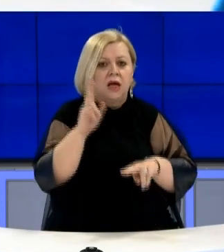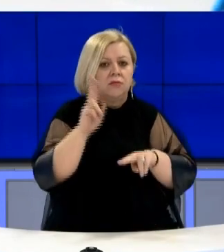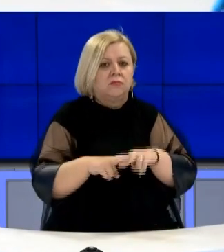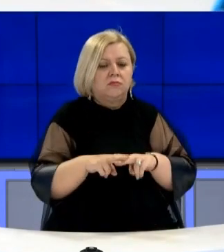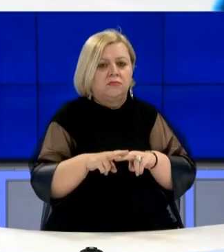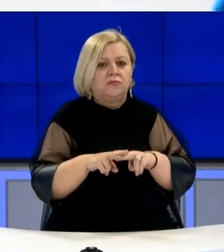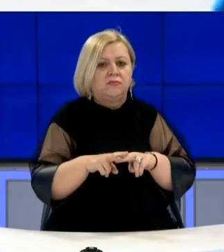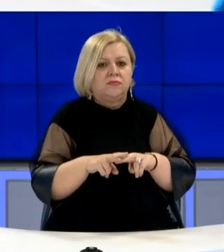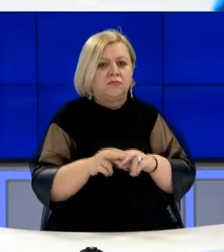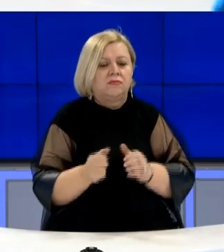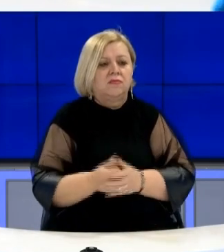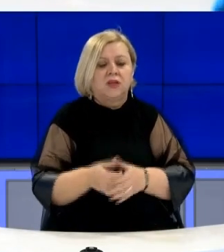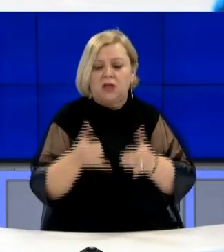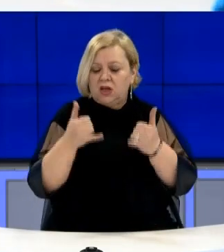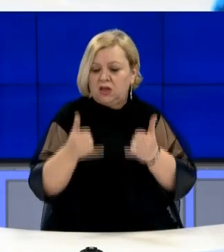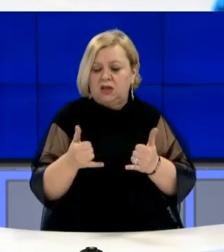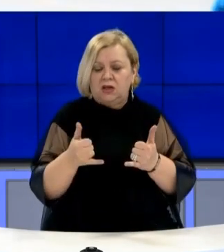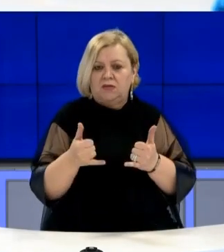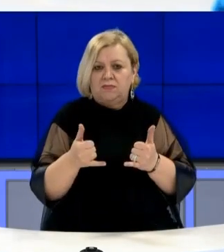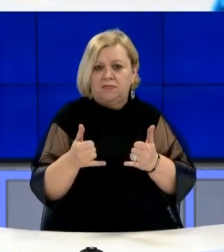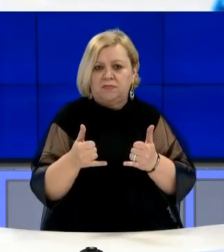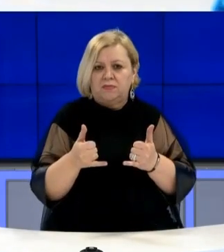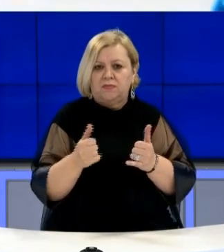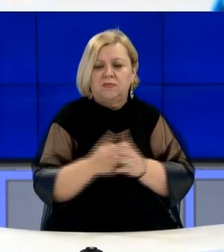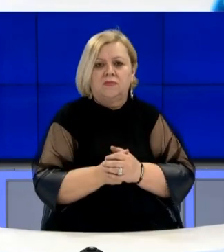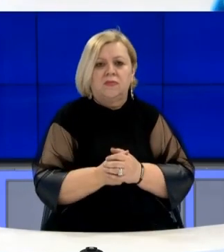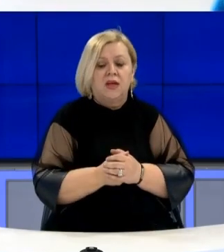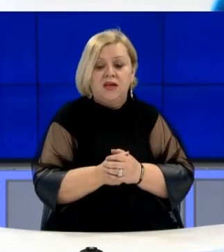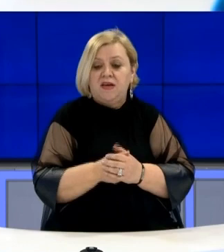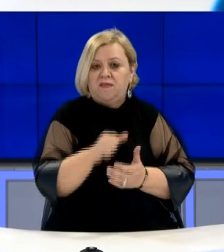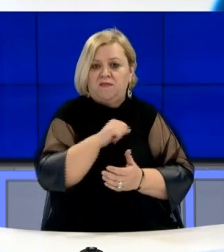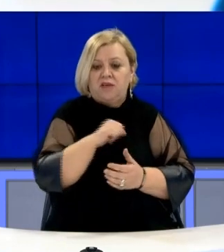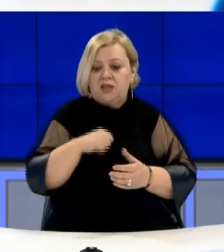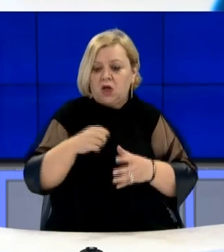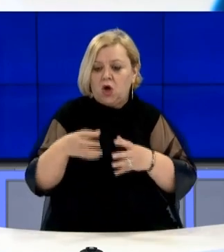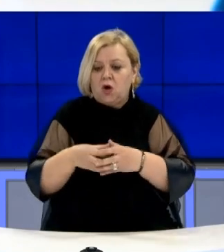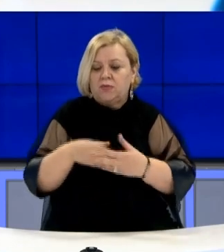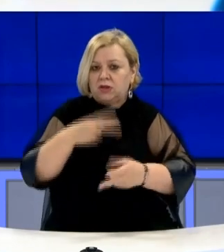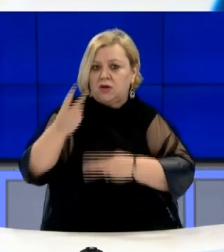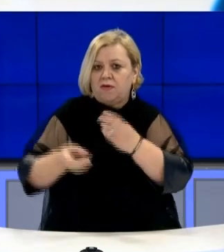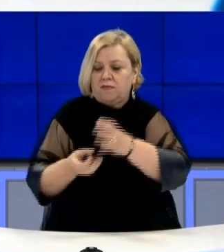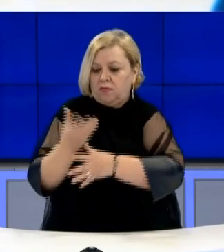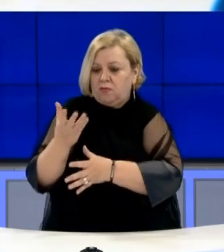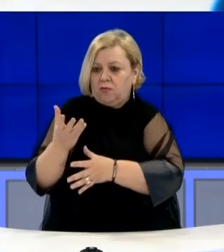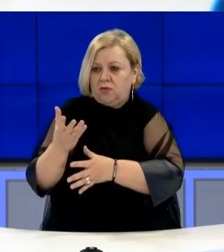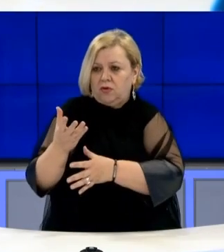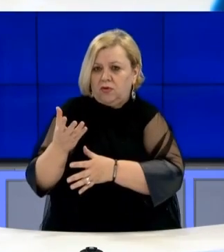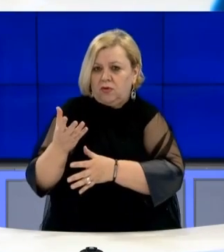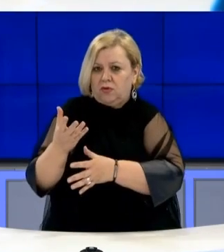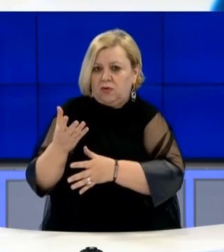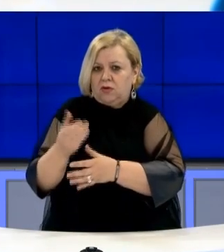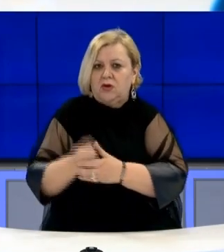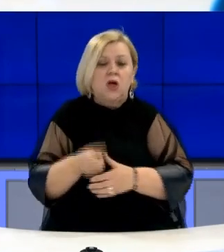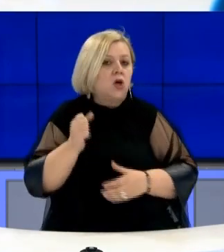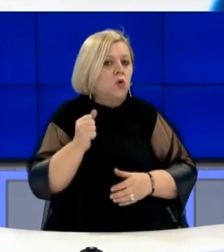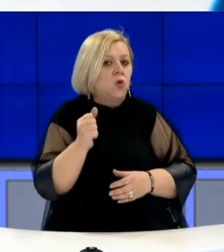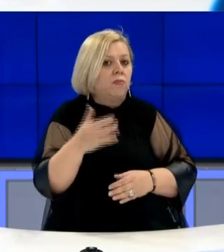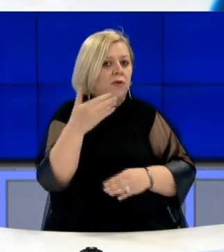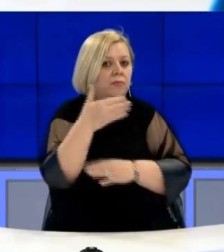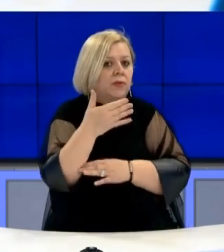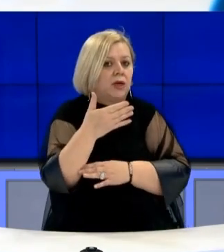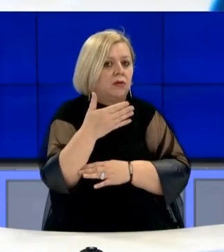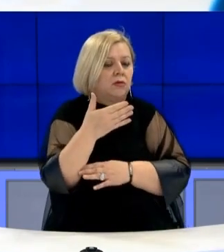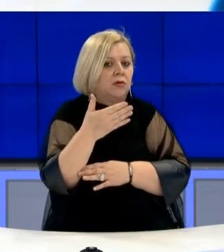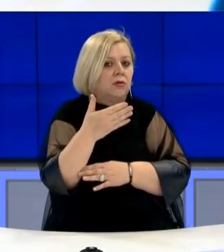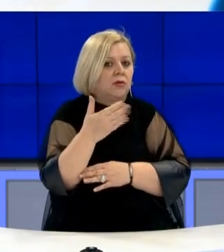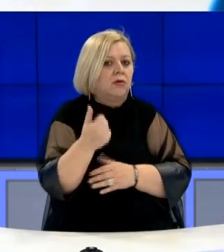milion. Ta shkure mërshëm e përpjestëshëm, vetë komisionit yre që është për mu, nëse i përpjestuin me numën e biznesëve që i